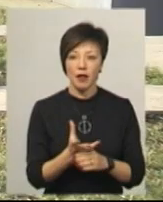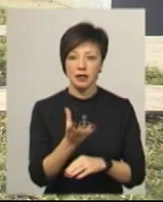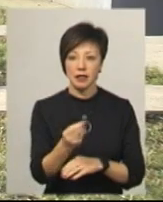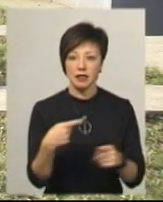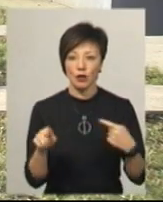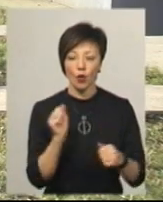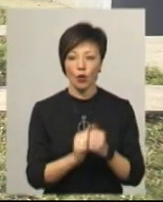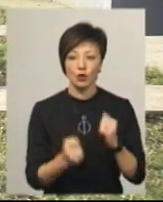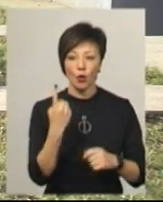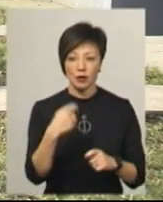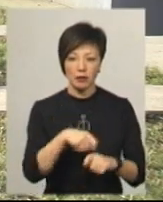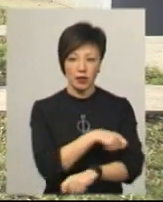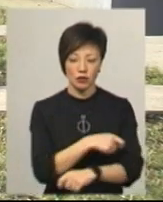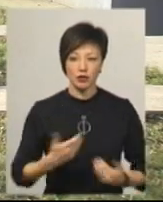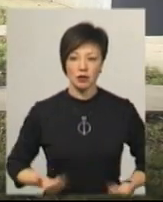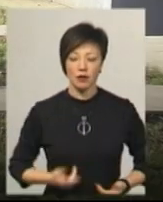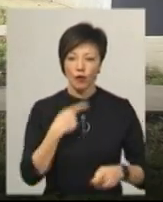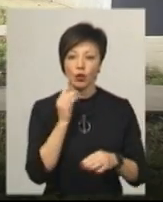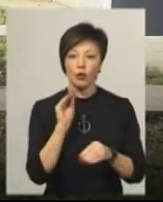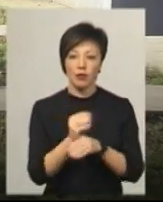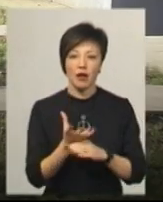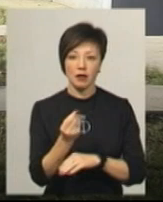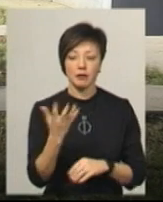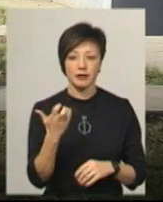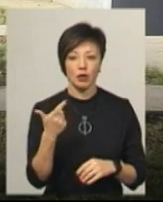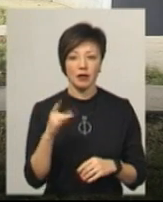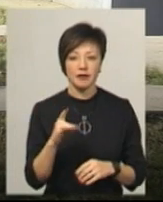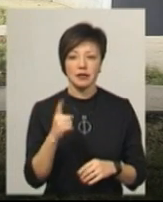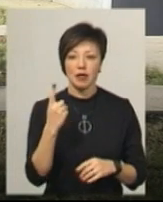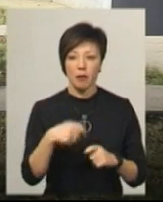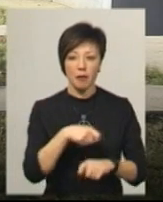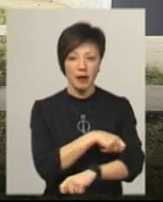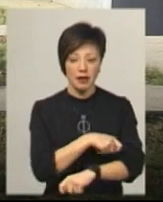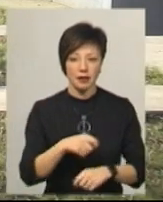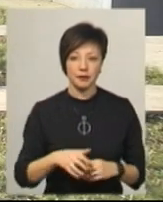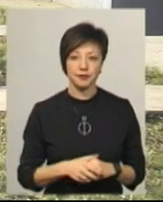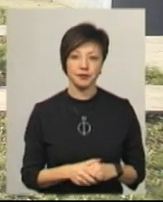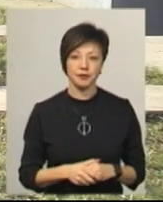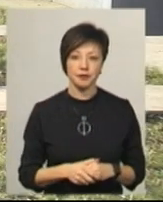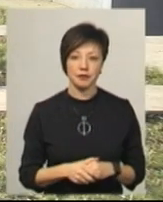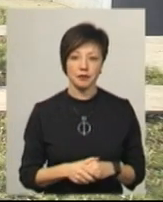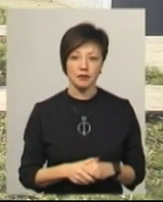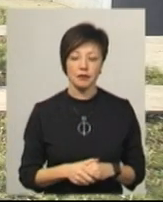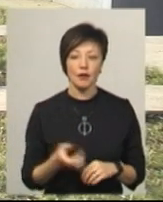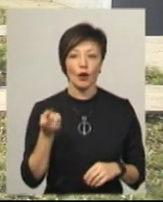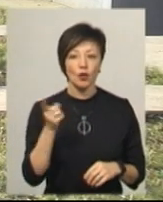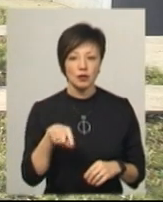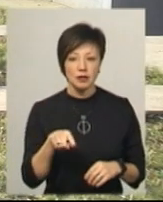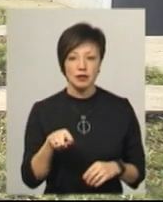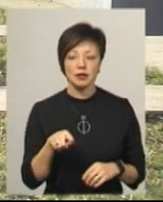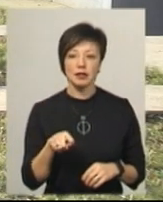Мені забудовник сказав, що потрібно зробити доплату 500 гривень за квадратний метр. Оскільки